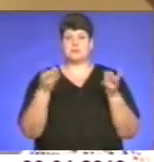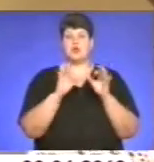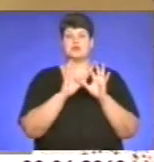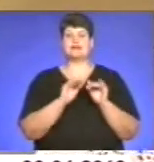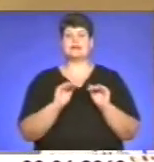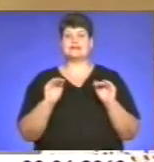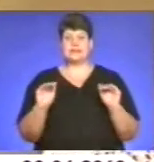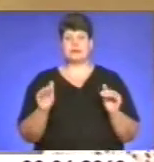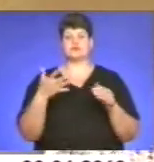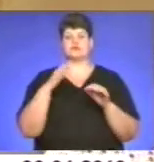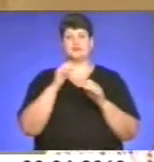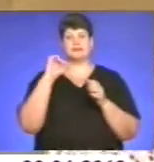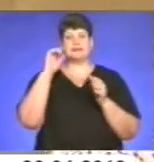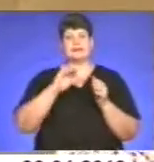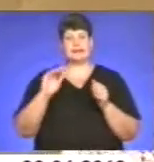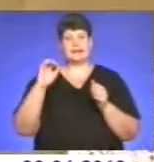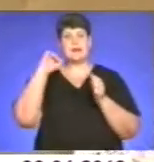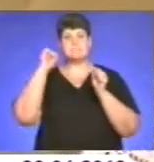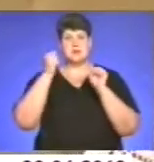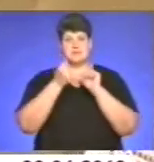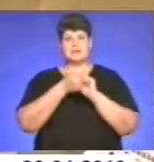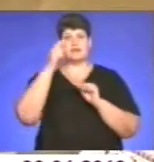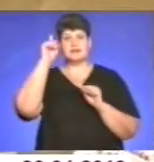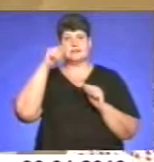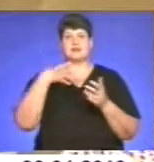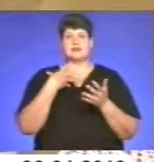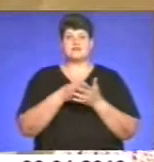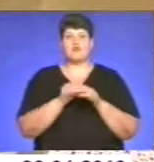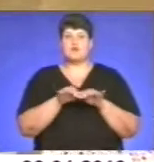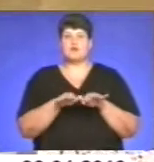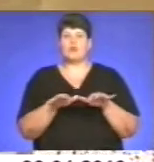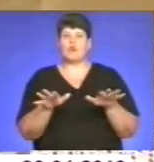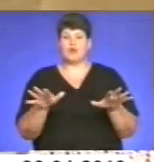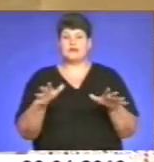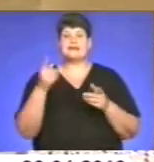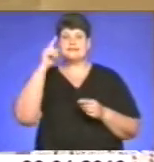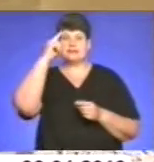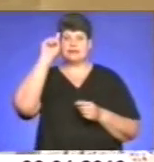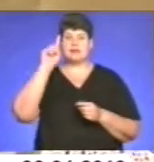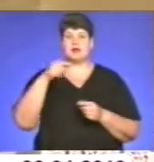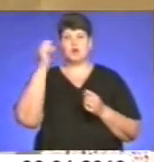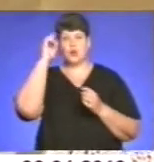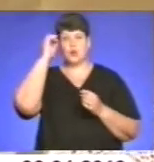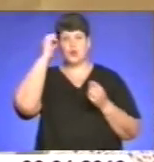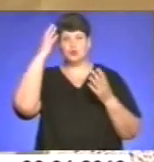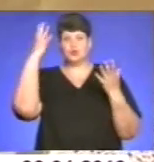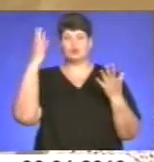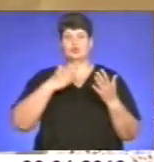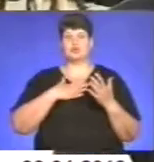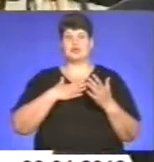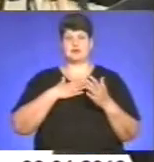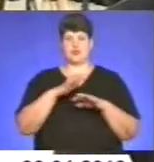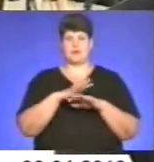щоб дитина пам'ятала, знала свої корені, знала культуру нашого